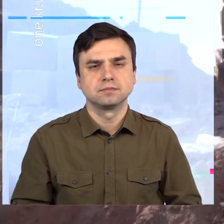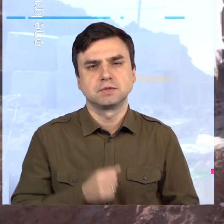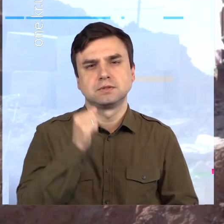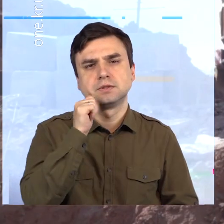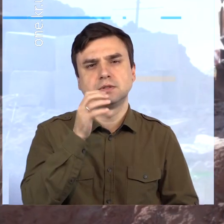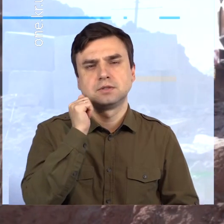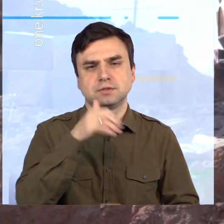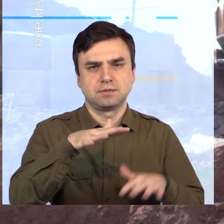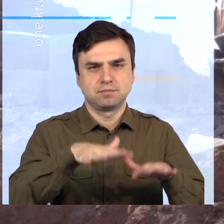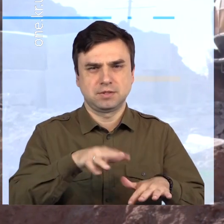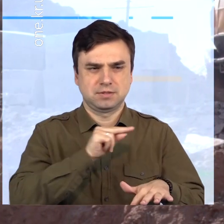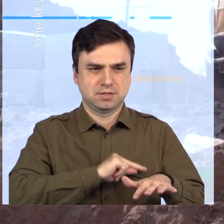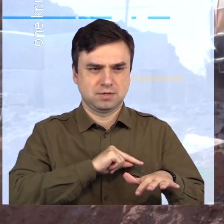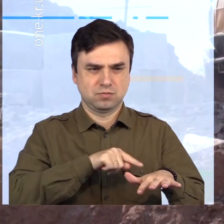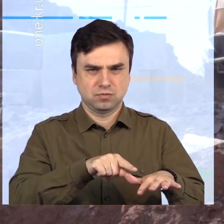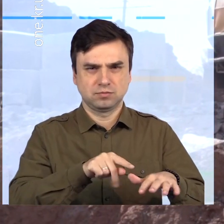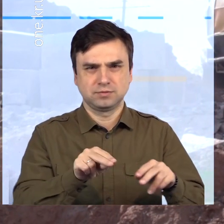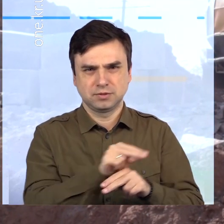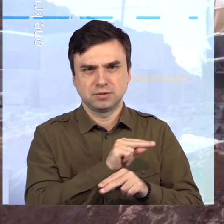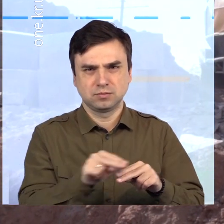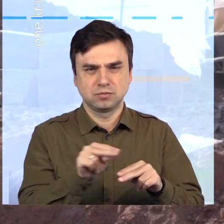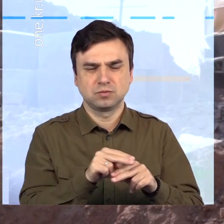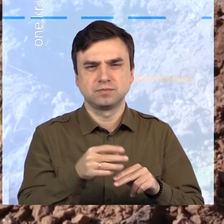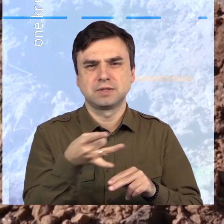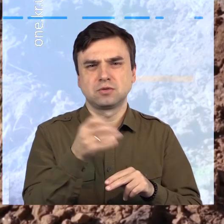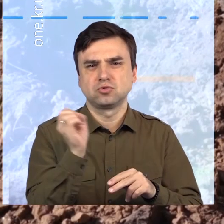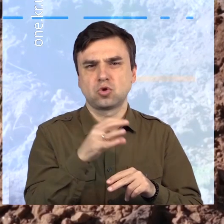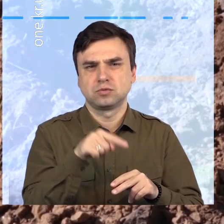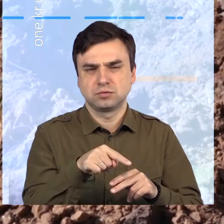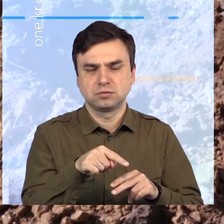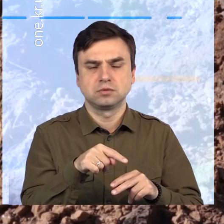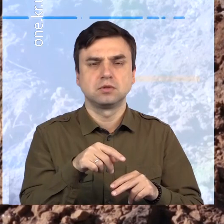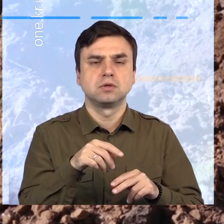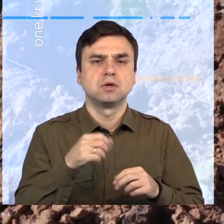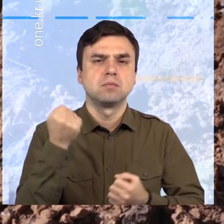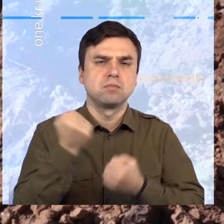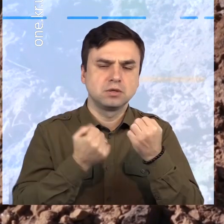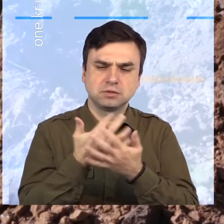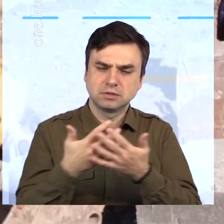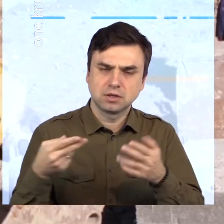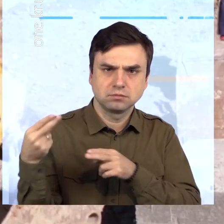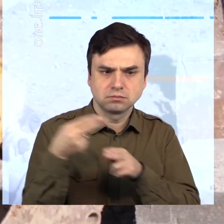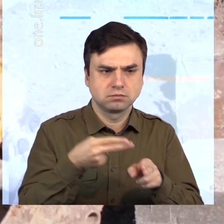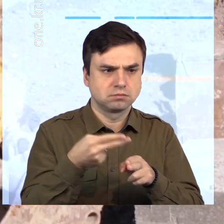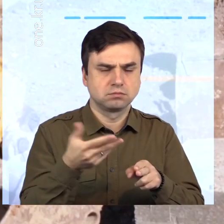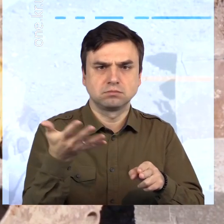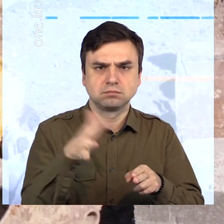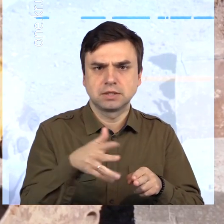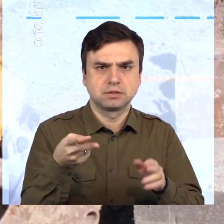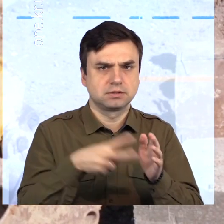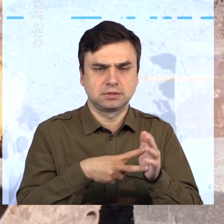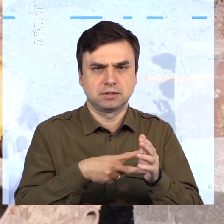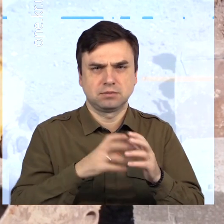Щодня на будівельному майданчику на каналізаційному колекторі «Сонячний» працює від 5 до 7 одиниць техніки та до 25